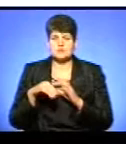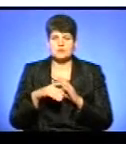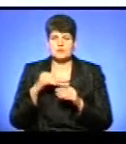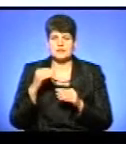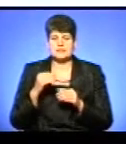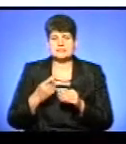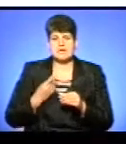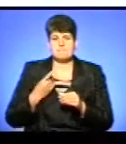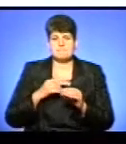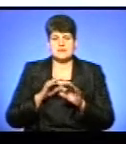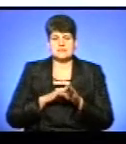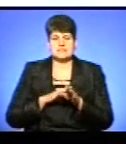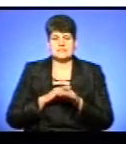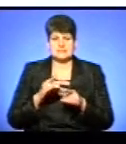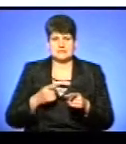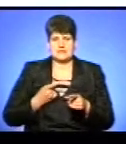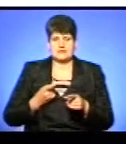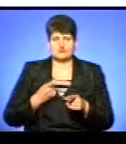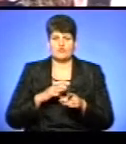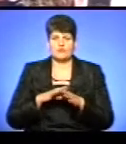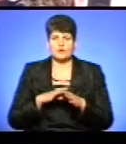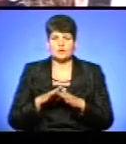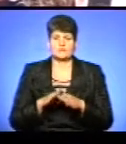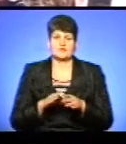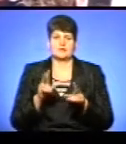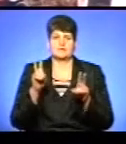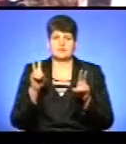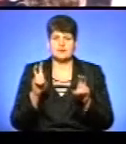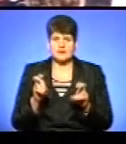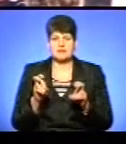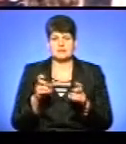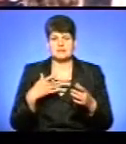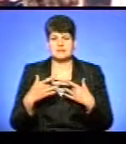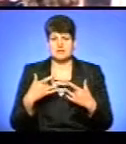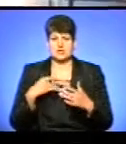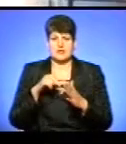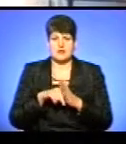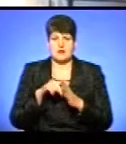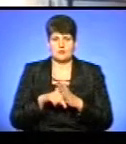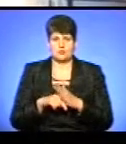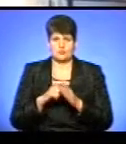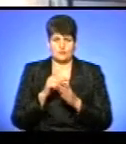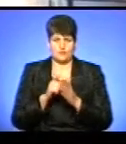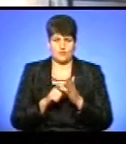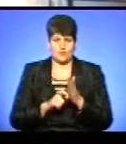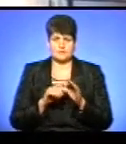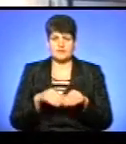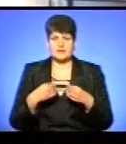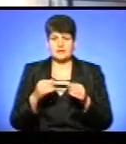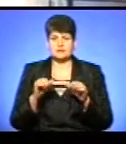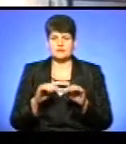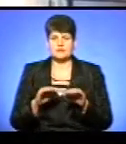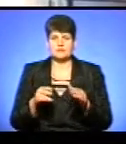за майстерністю виконання, дотриманням тематики, сценічністю та характером твору. «Дати можливість дітям